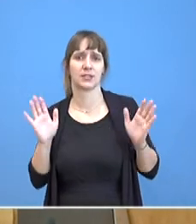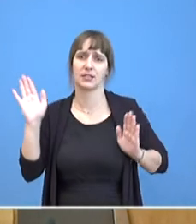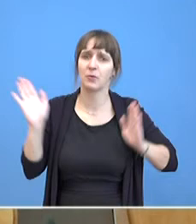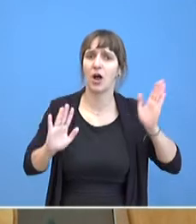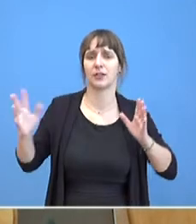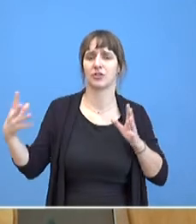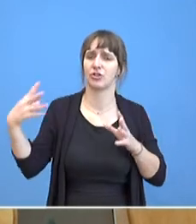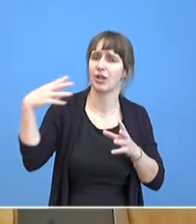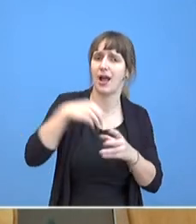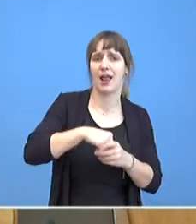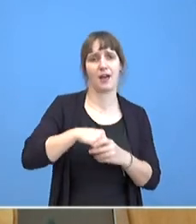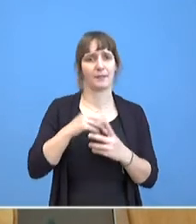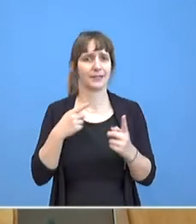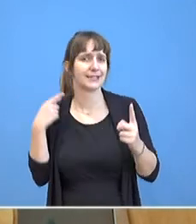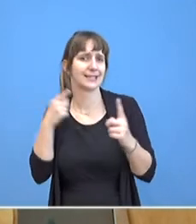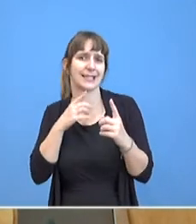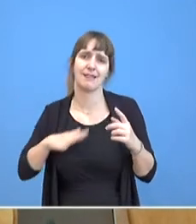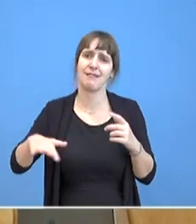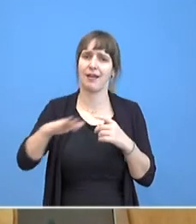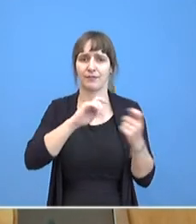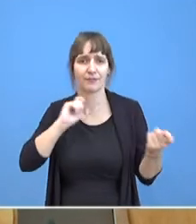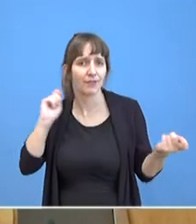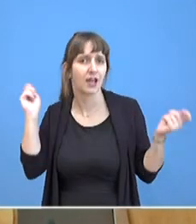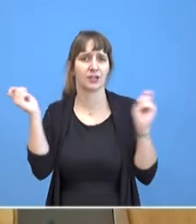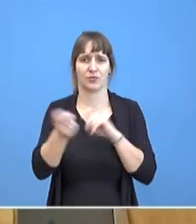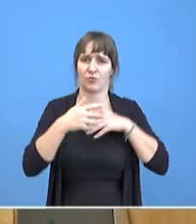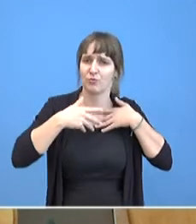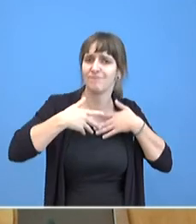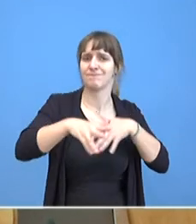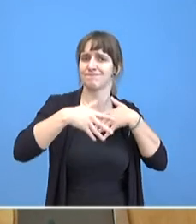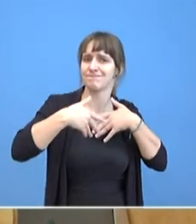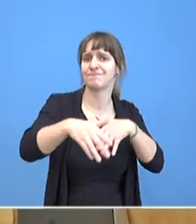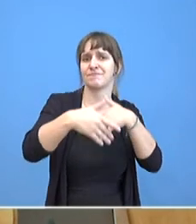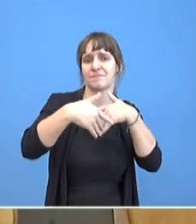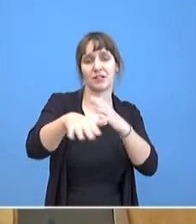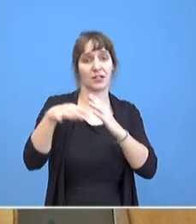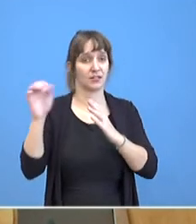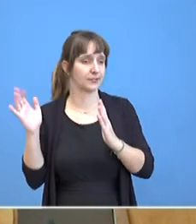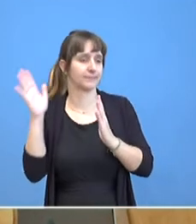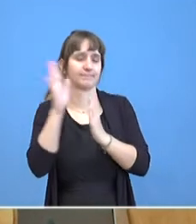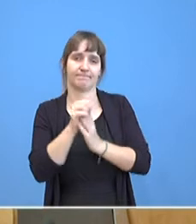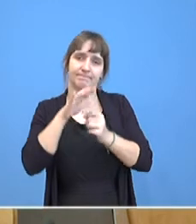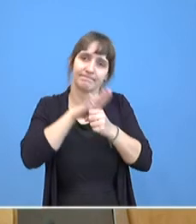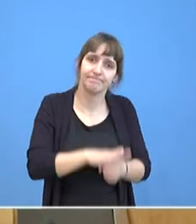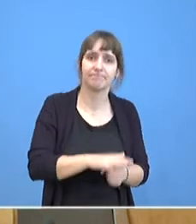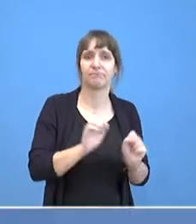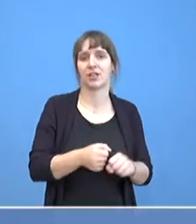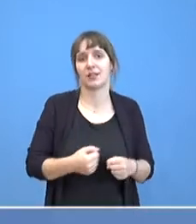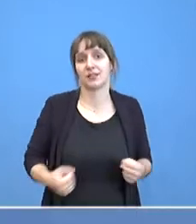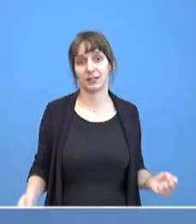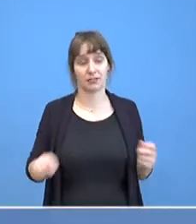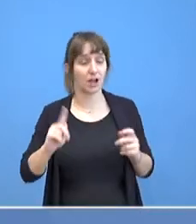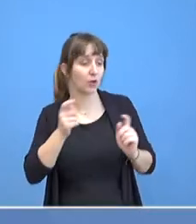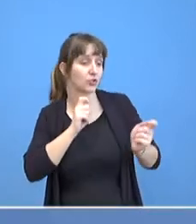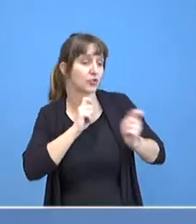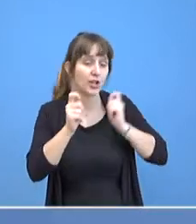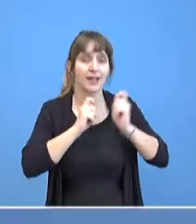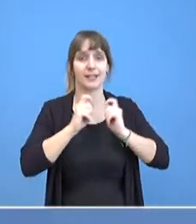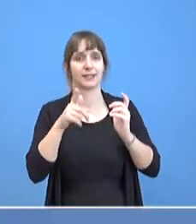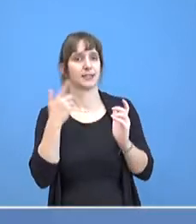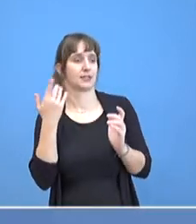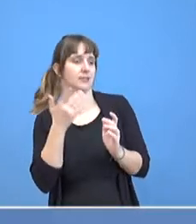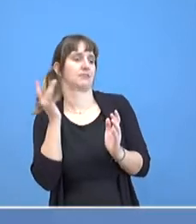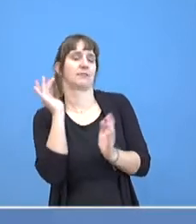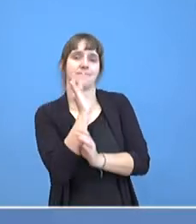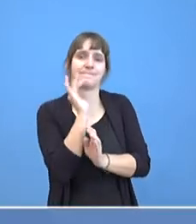Veränderungen in ihrem Land demonstriert haben. Und das lässt sich eben nicht unterdrücken, auch nicht durch Schikanen gegen Journalisten und Journalistinnen.